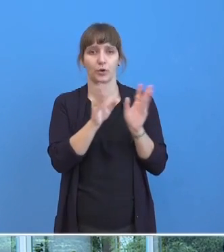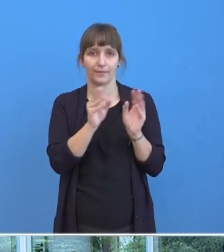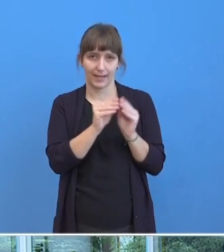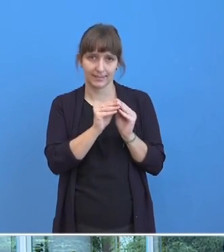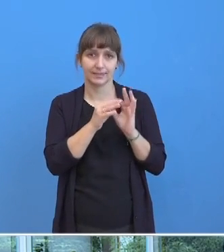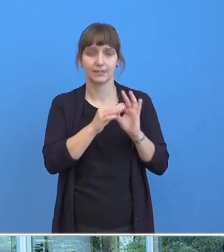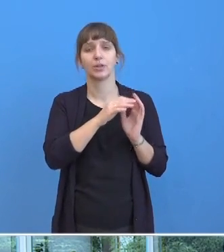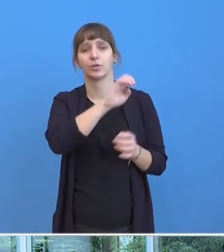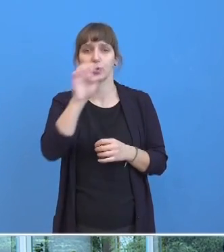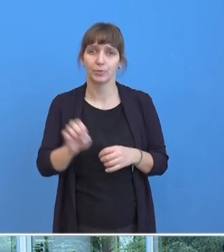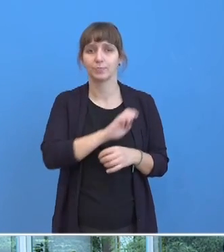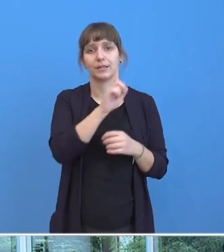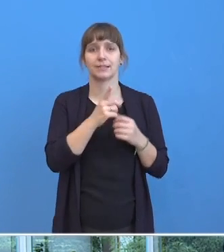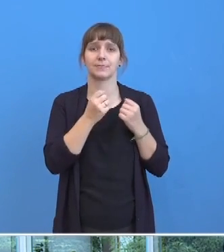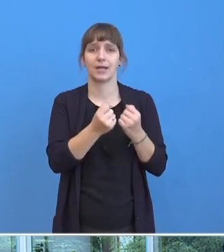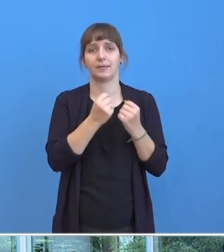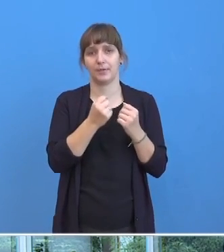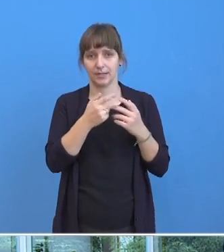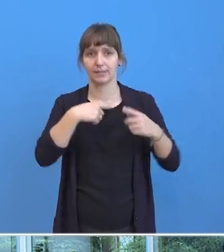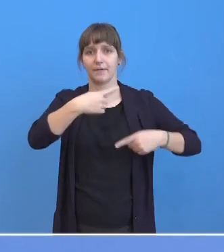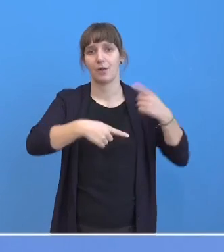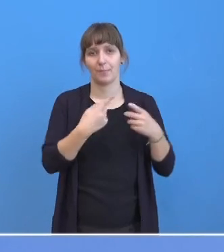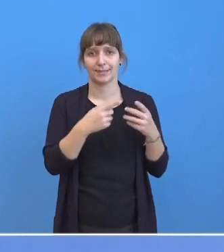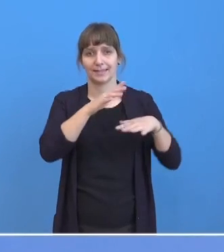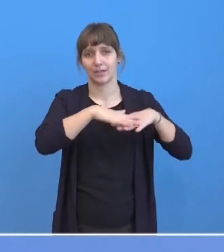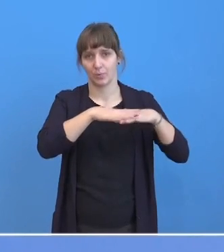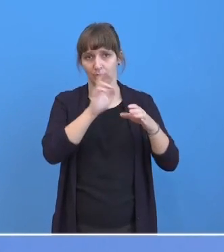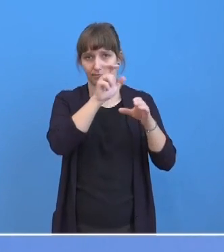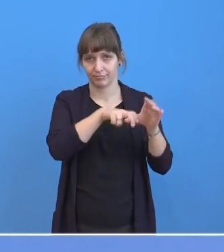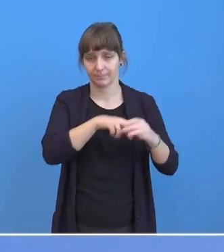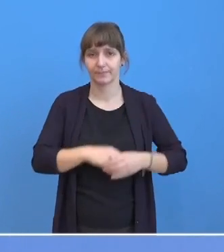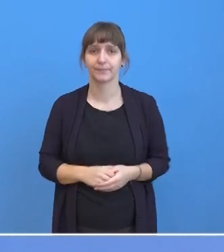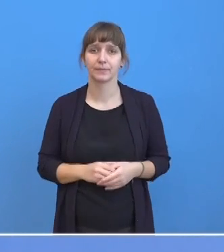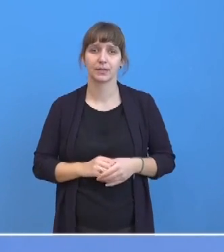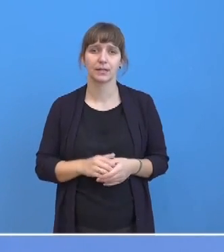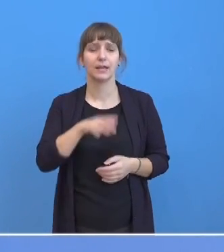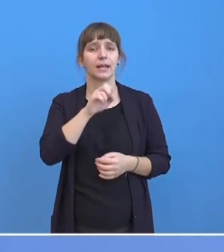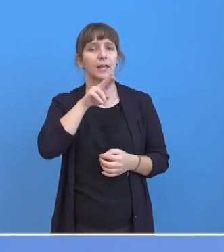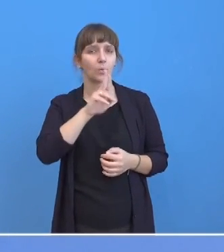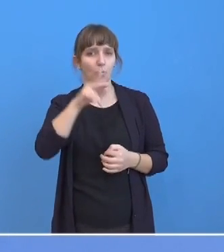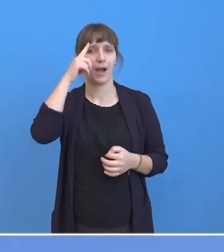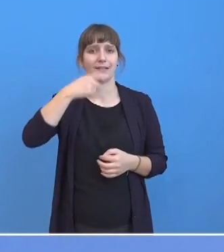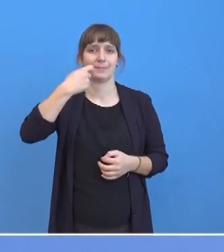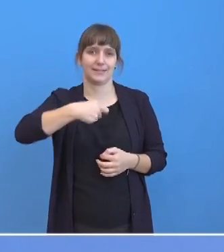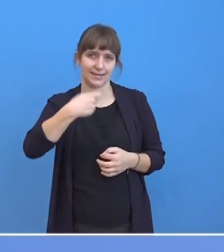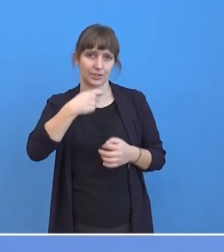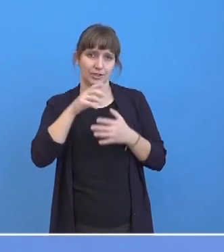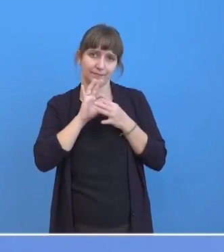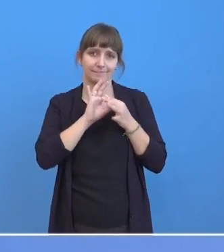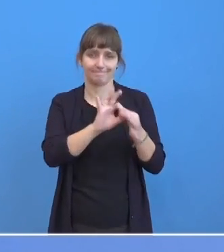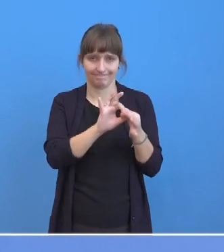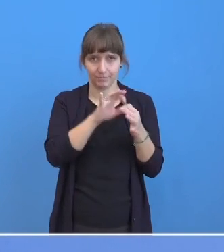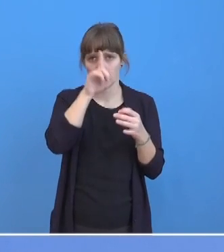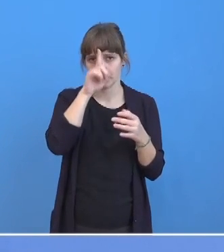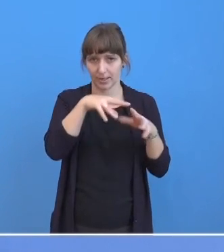European Sustainable Development Network teil. Sie wird da im Rahmen der deutschen EU-Ratspräsidentschaft durch das